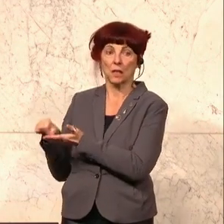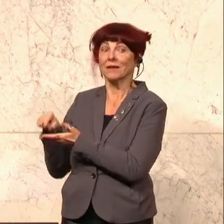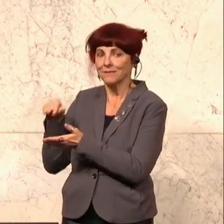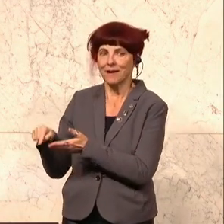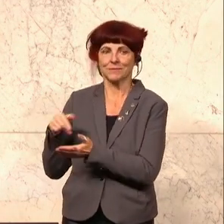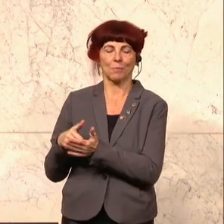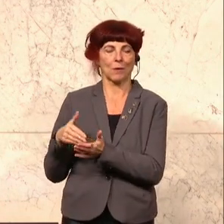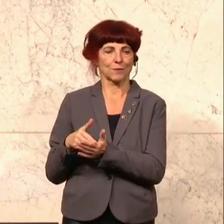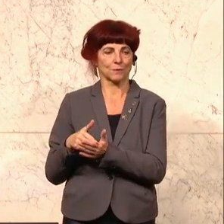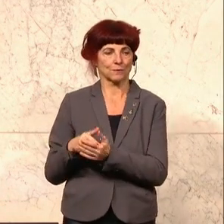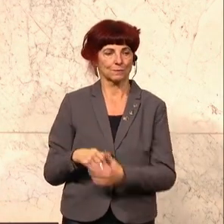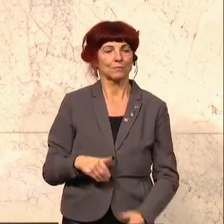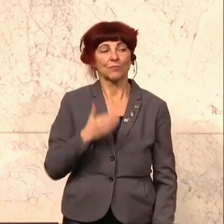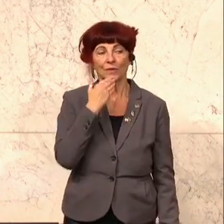Zuhören.